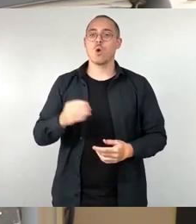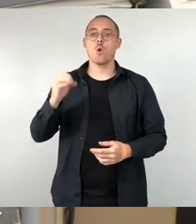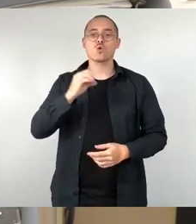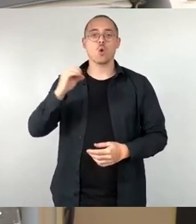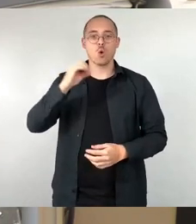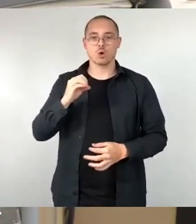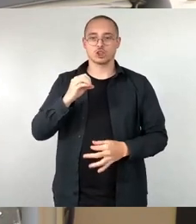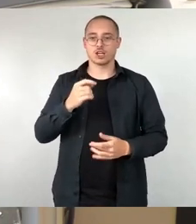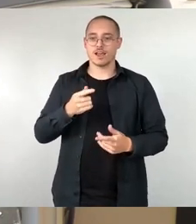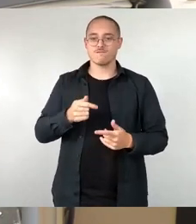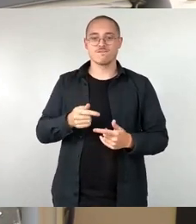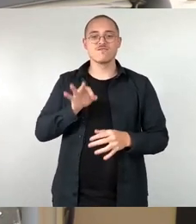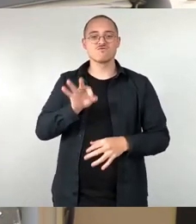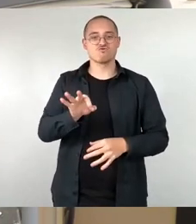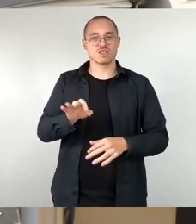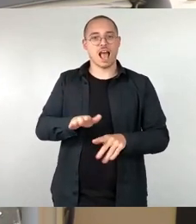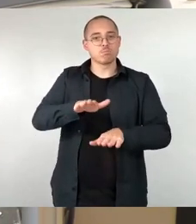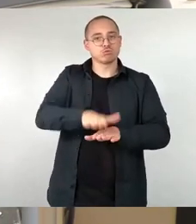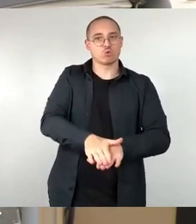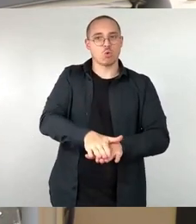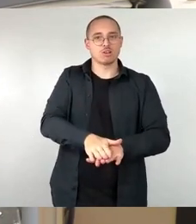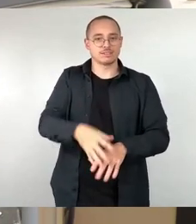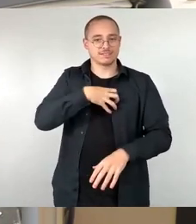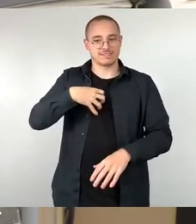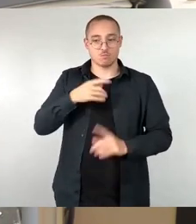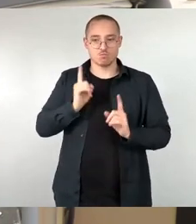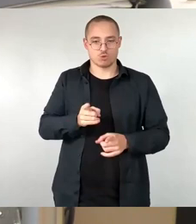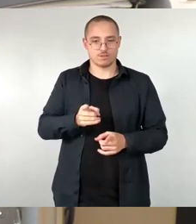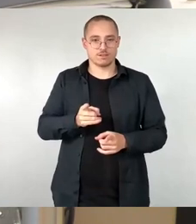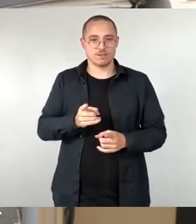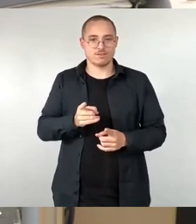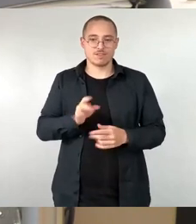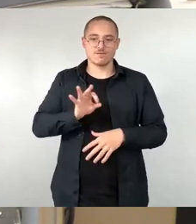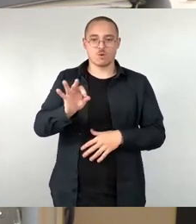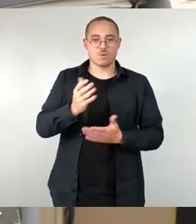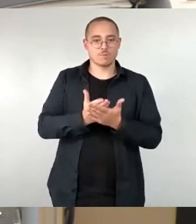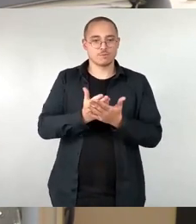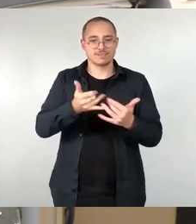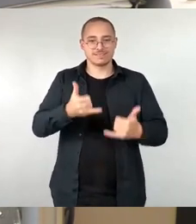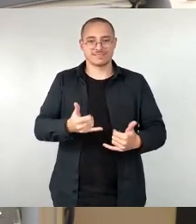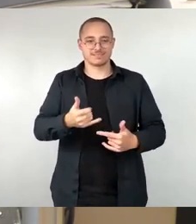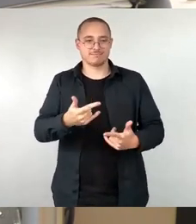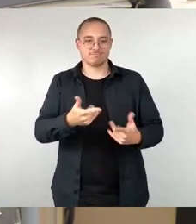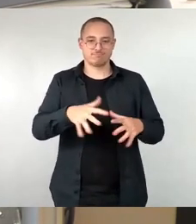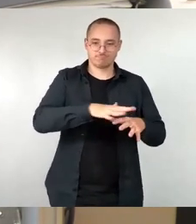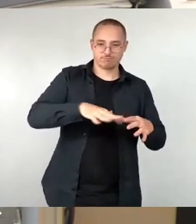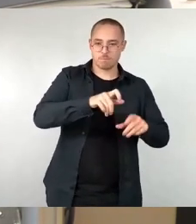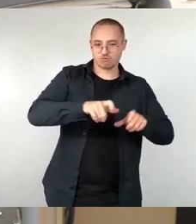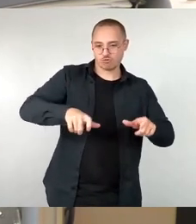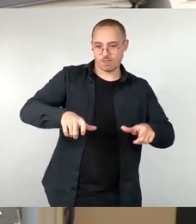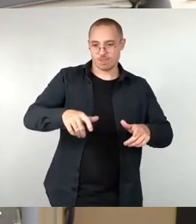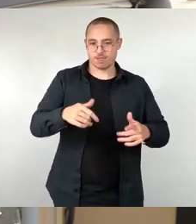werden mit den Freiheitsrechten junger und kommender Generationen sowie denen der Menschen in besonders von der